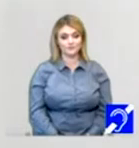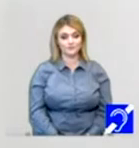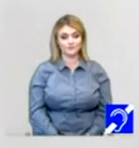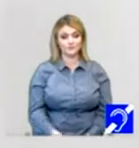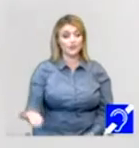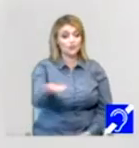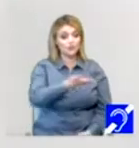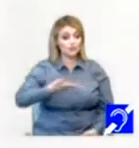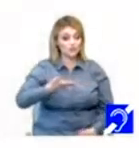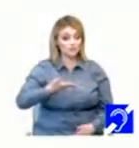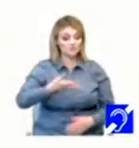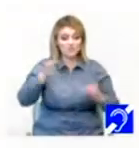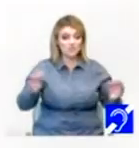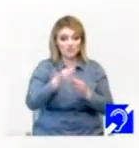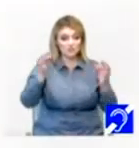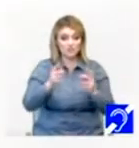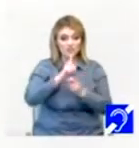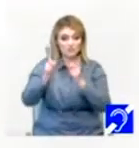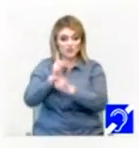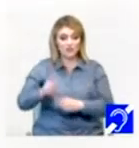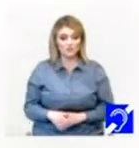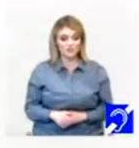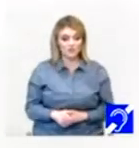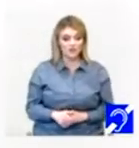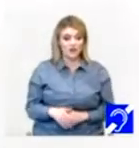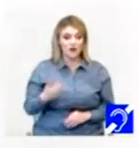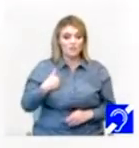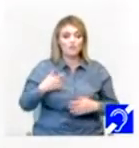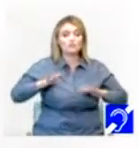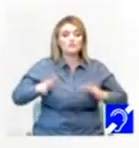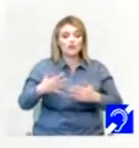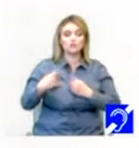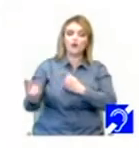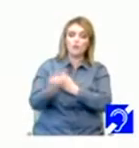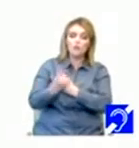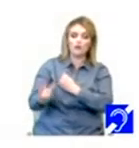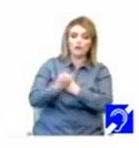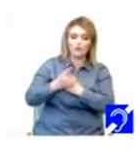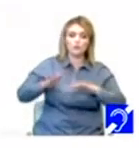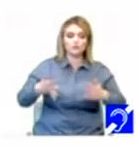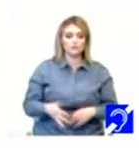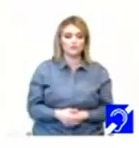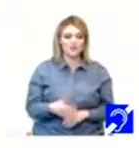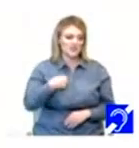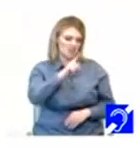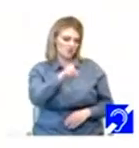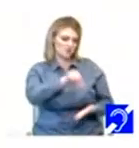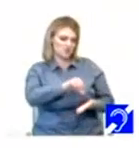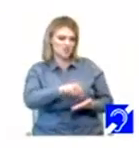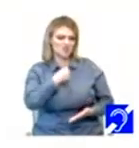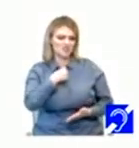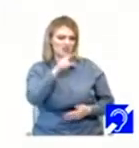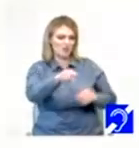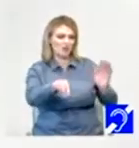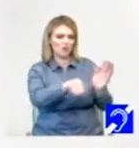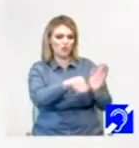Noi nu mai schimbăm nimic. Am obosit să fiu mințit. Eu nu mă duc la vot că sunt numai corupții